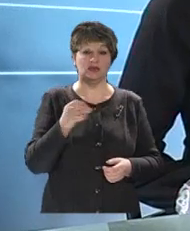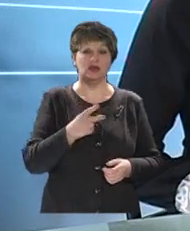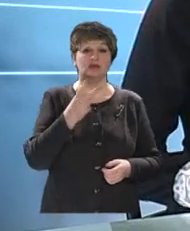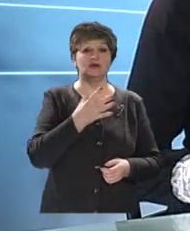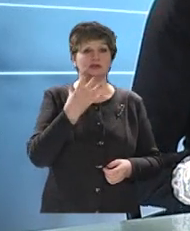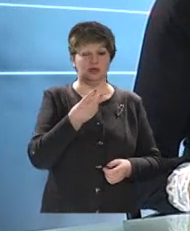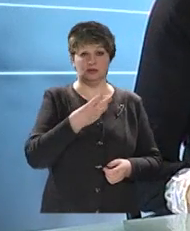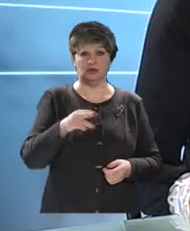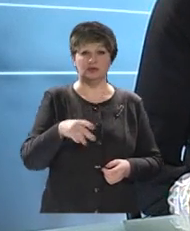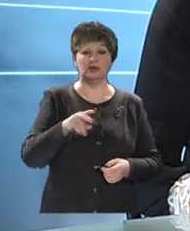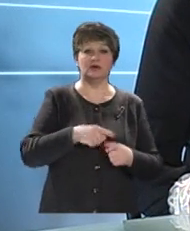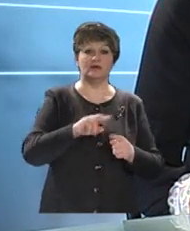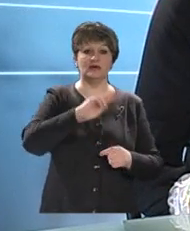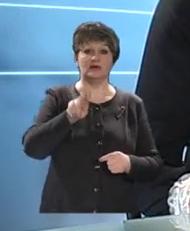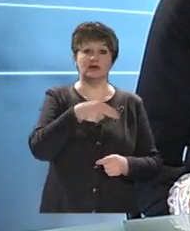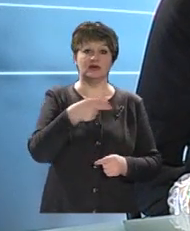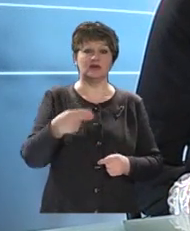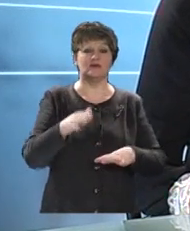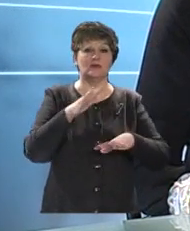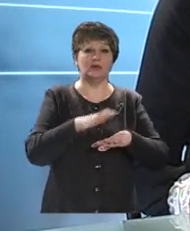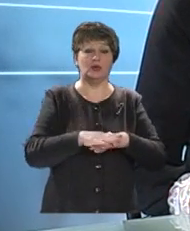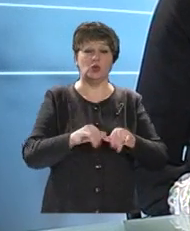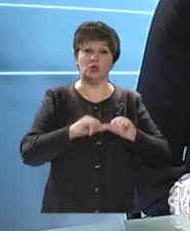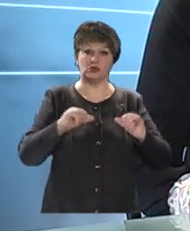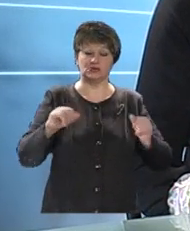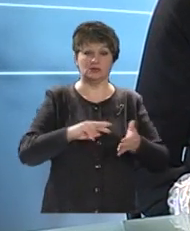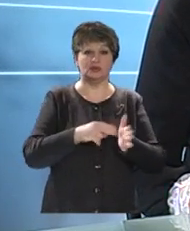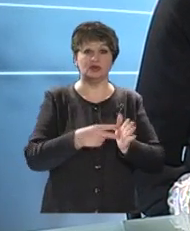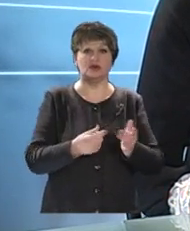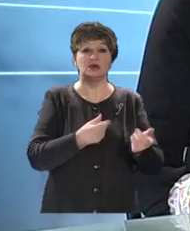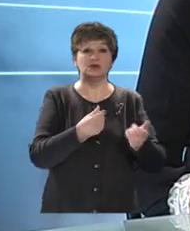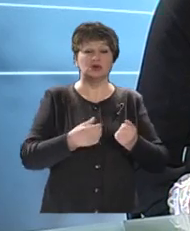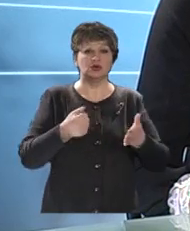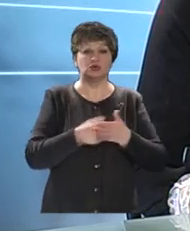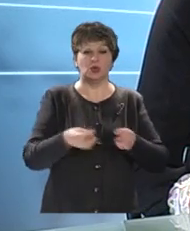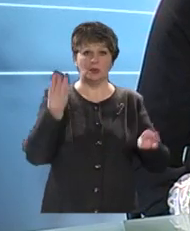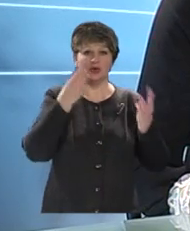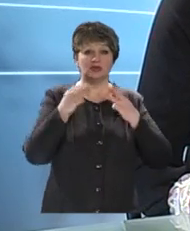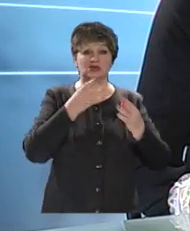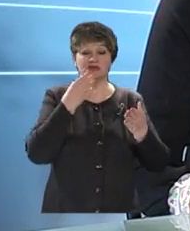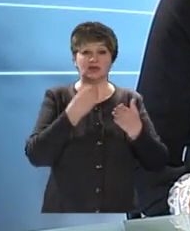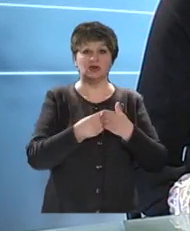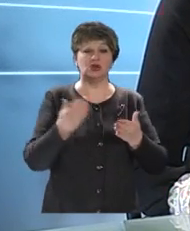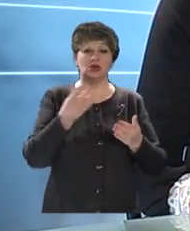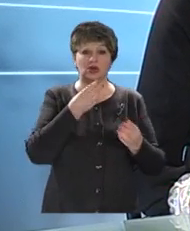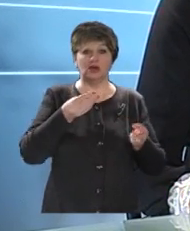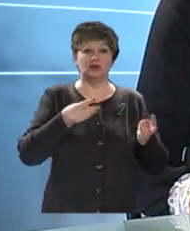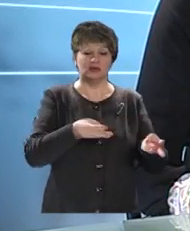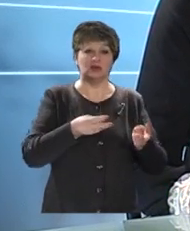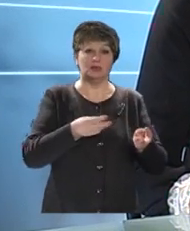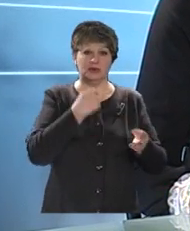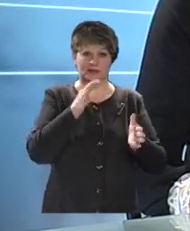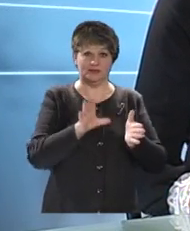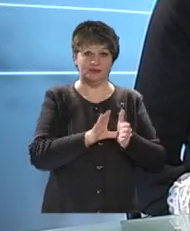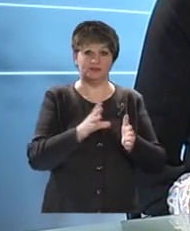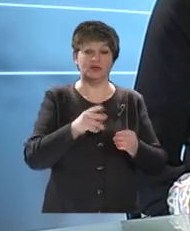25 мільйонів євро від Європейського банку реконструкції і розвитку планують залучити для модернізації своєї теплоенергетики у